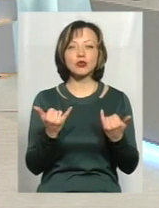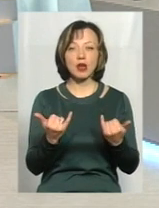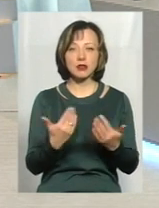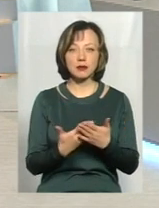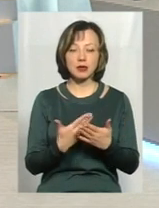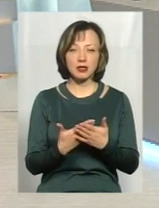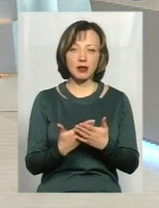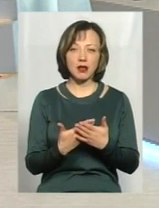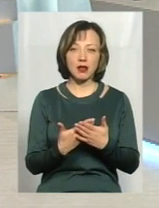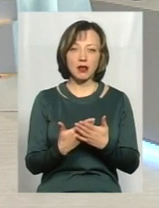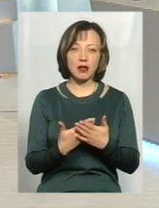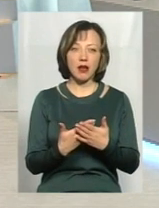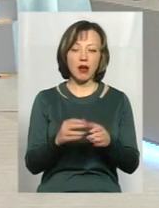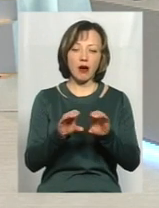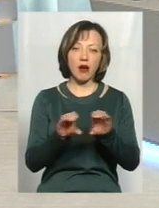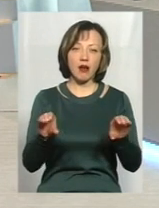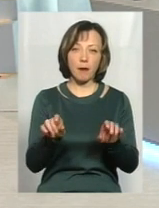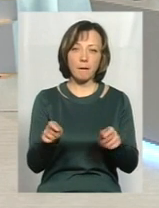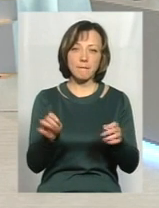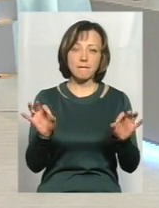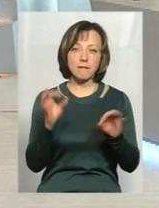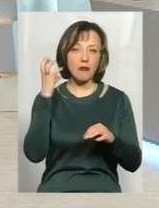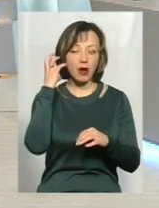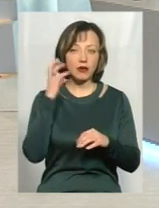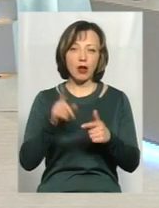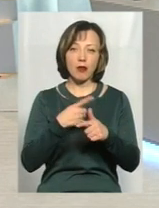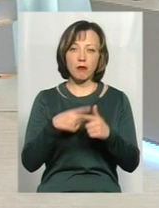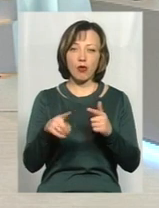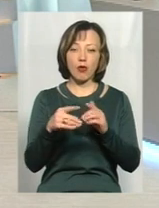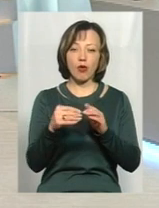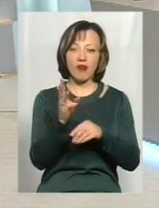я б таких назвав, автомагнітоли чи реєстратори їх куди одягають?